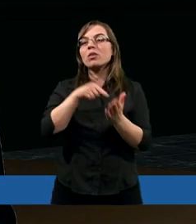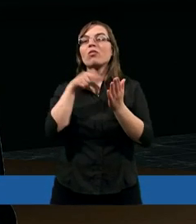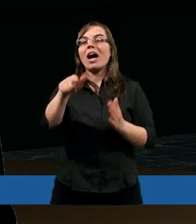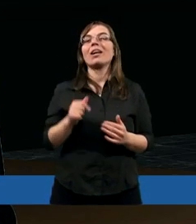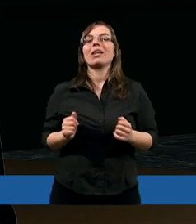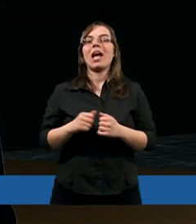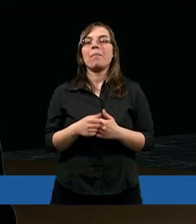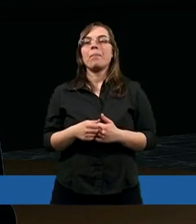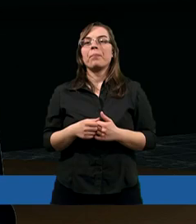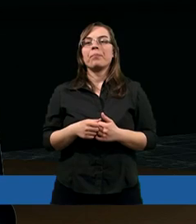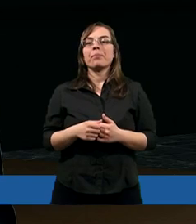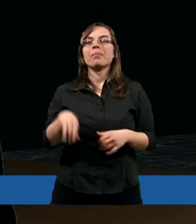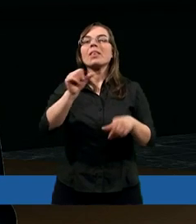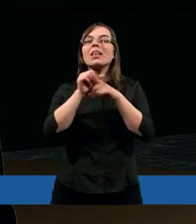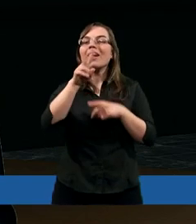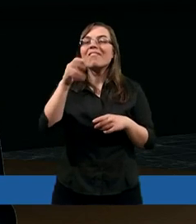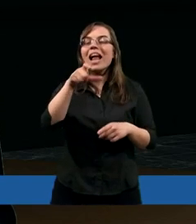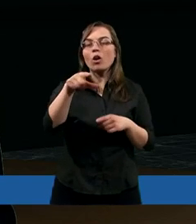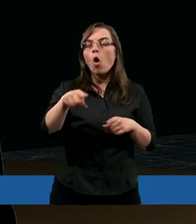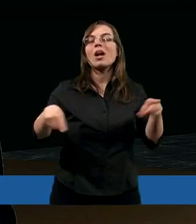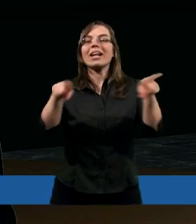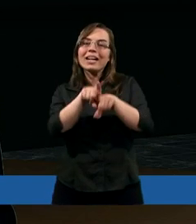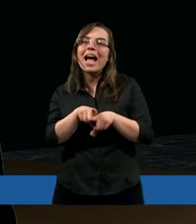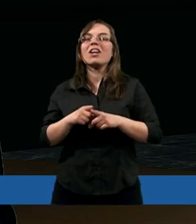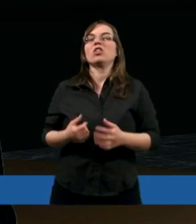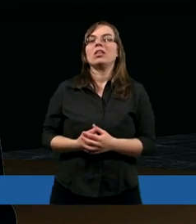dziejach apostolskich, więc oni też